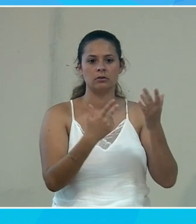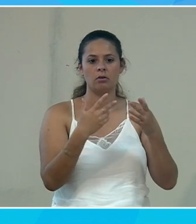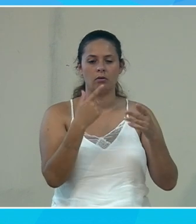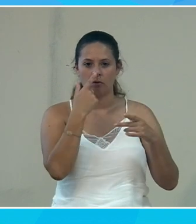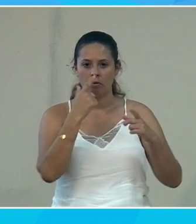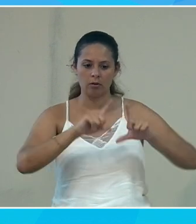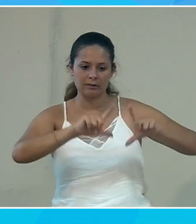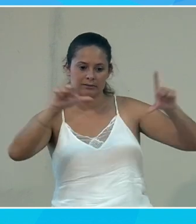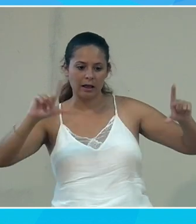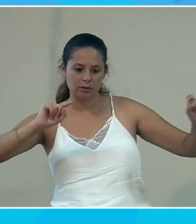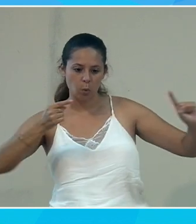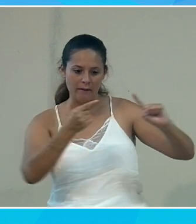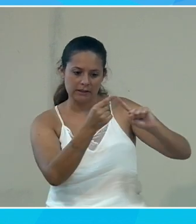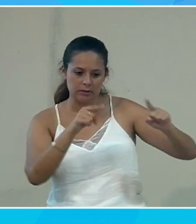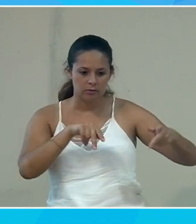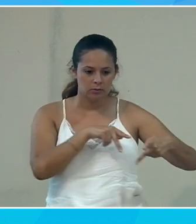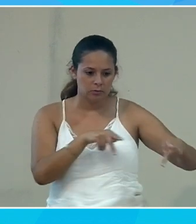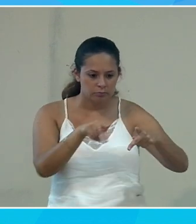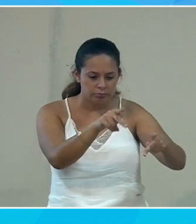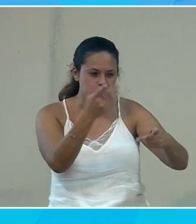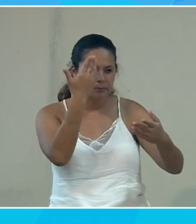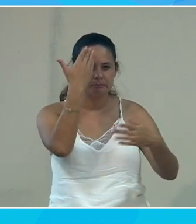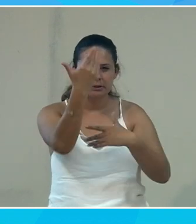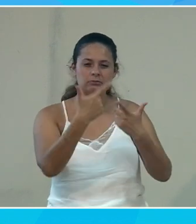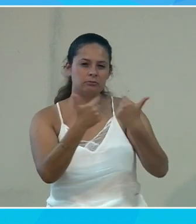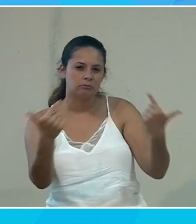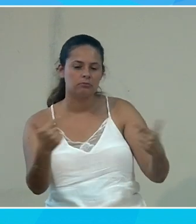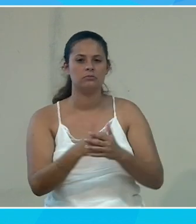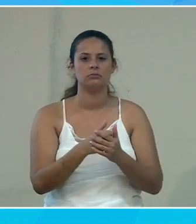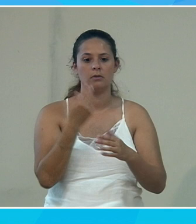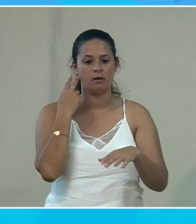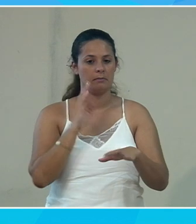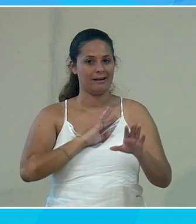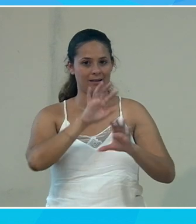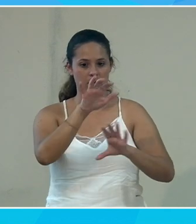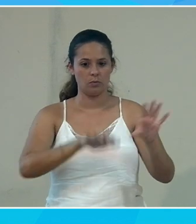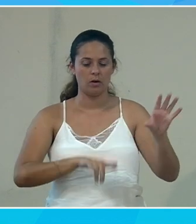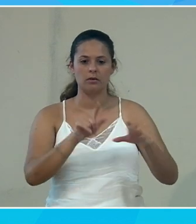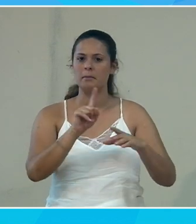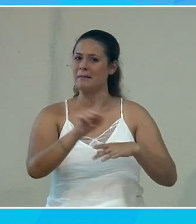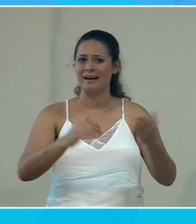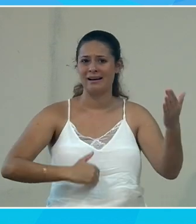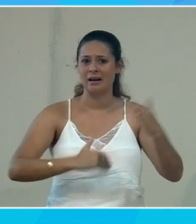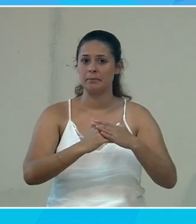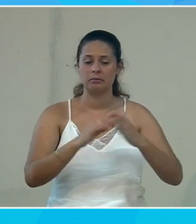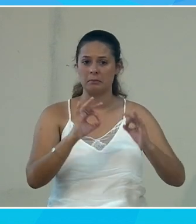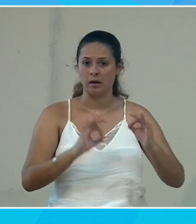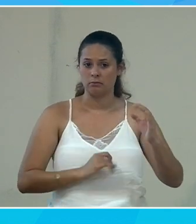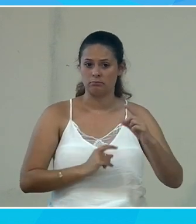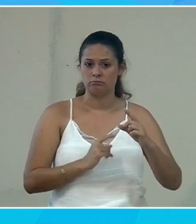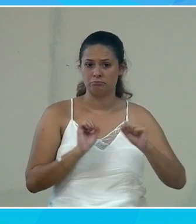etc etc donc cet outil en fait est très libre par rapport à Word puisque la page en elle-même n'est pas limitée voilà